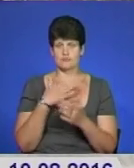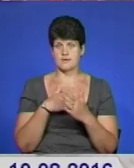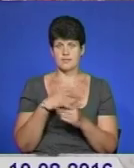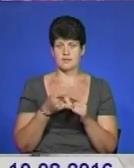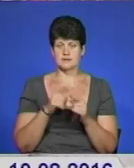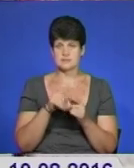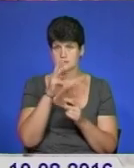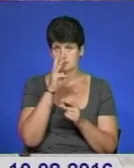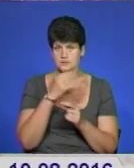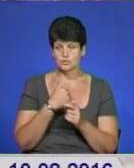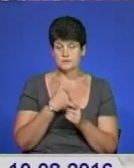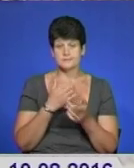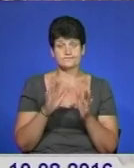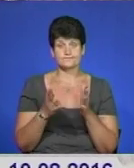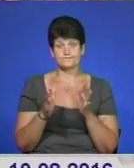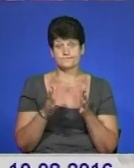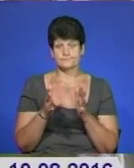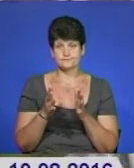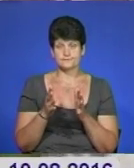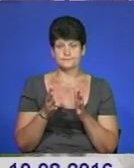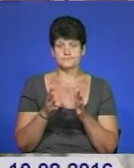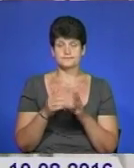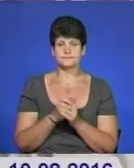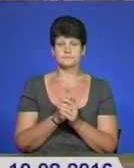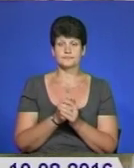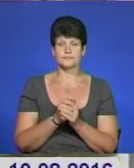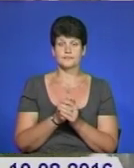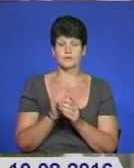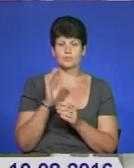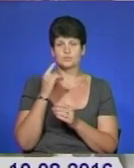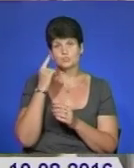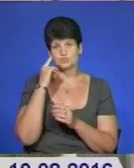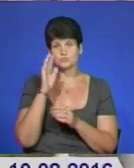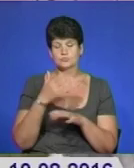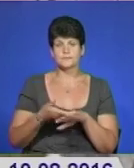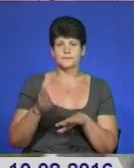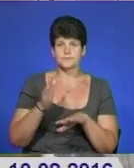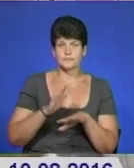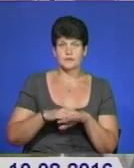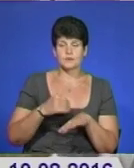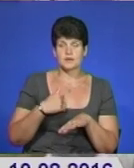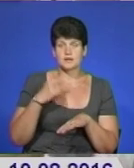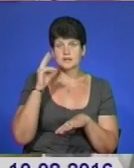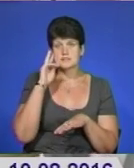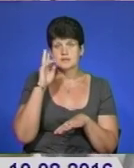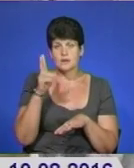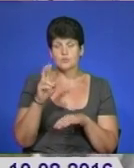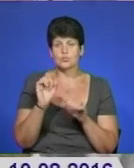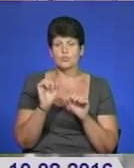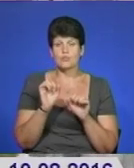Тим більше, що зарплати у нас весьма умерені. Думаю, що тяжко. Ну, я не знаю, як там може.